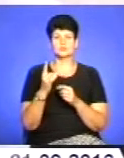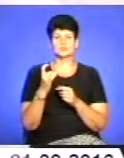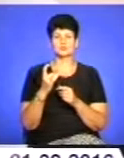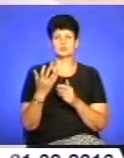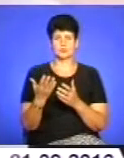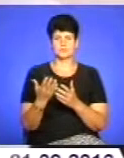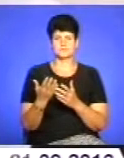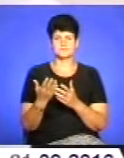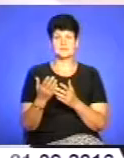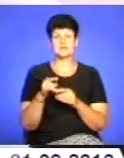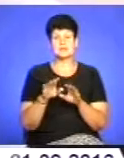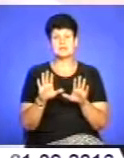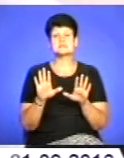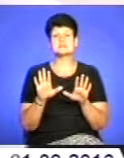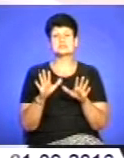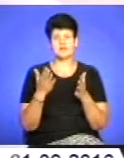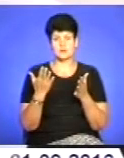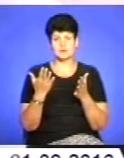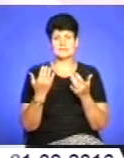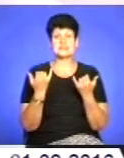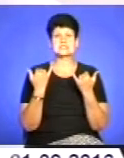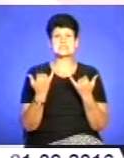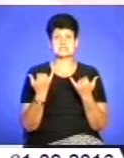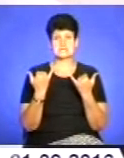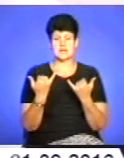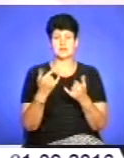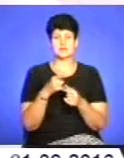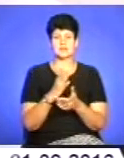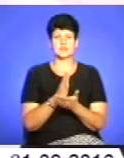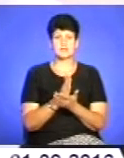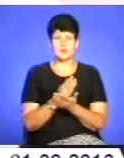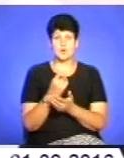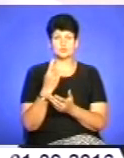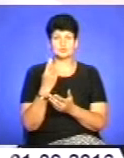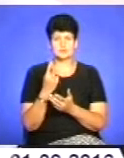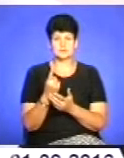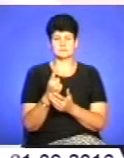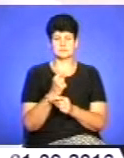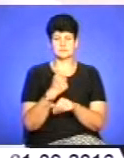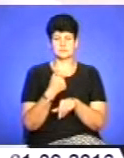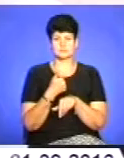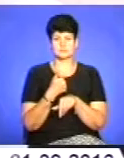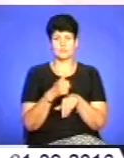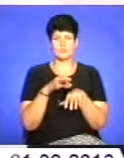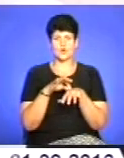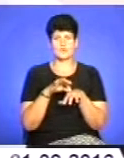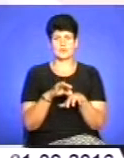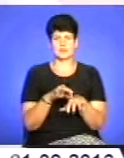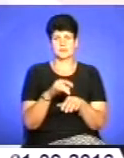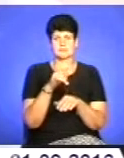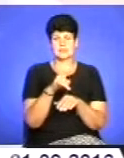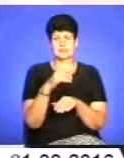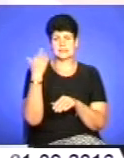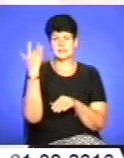так склалося і зараз він є одним, я думаю, із провідників тій небесній сотні,